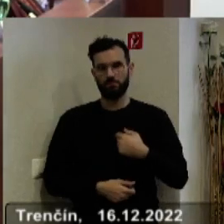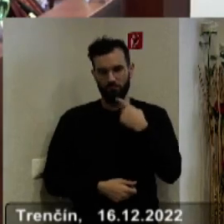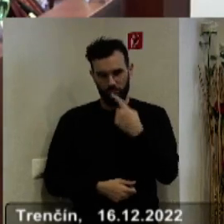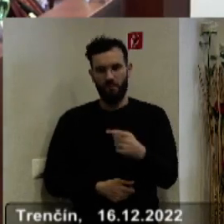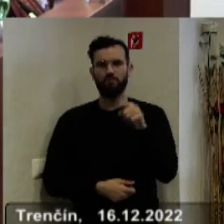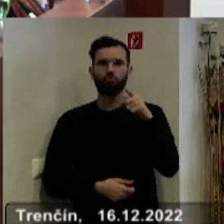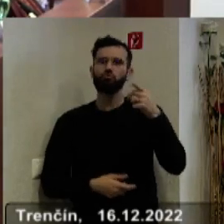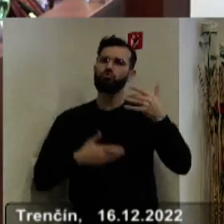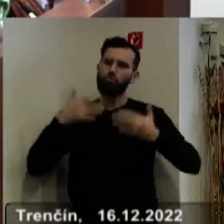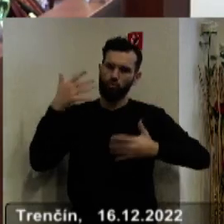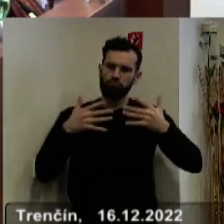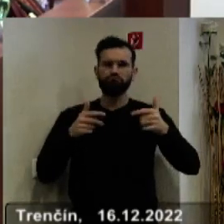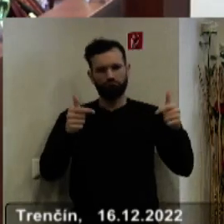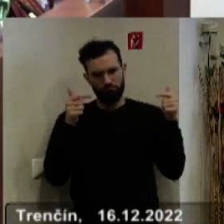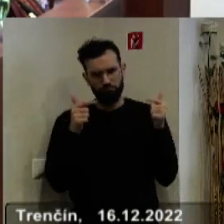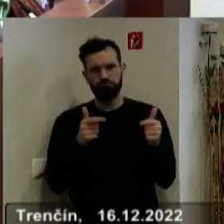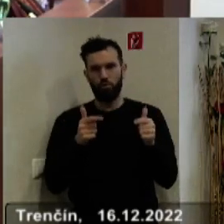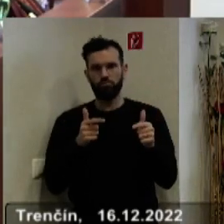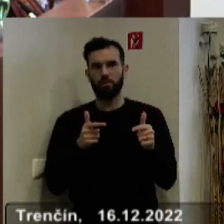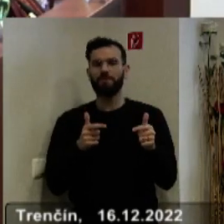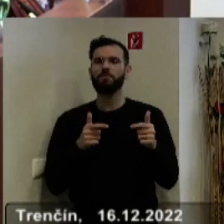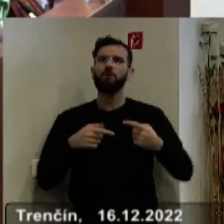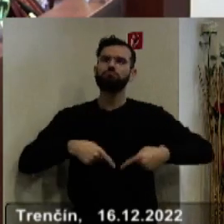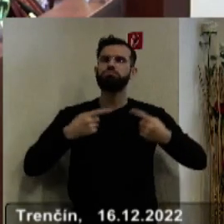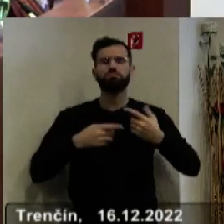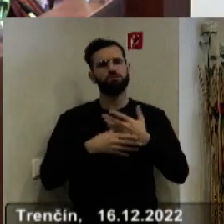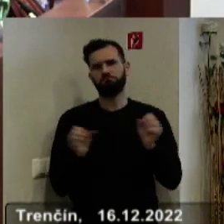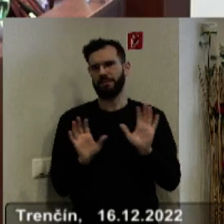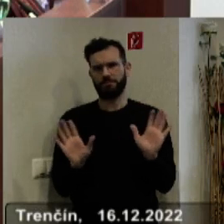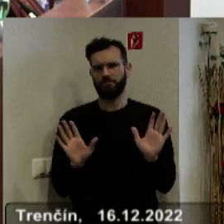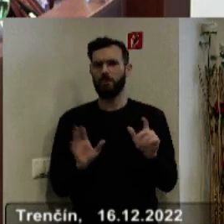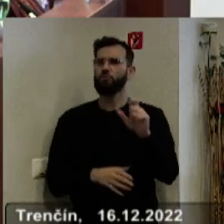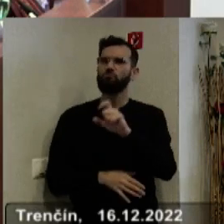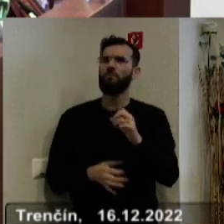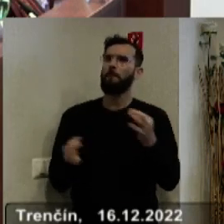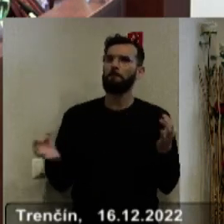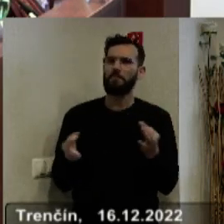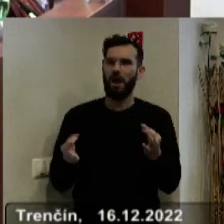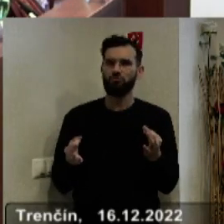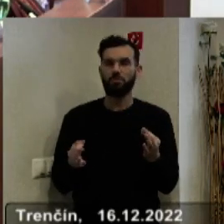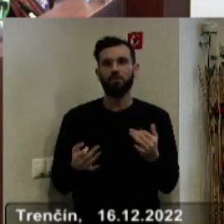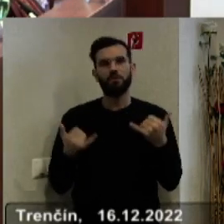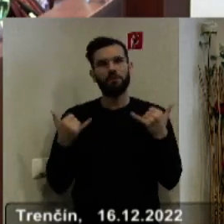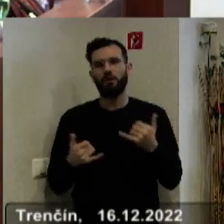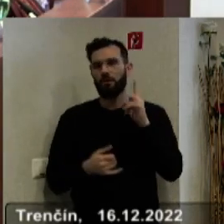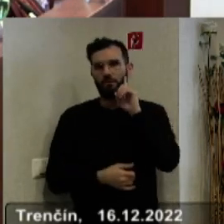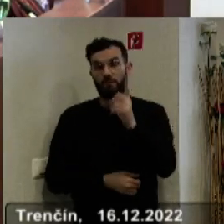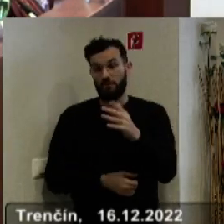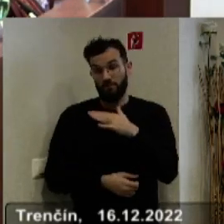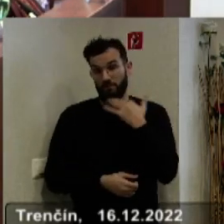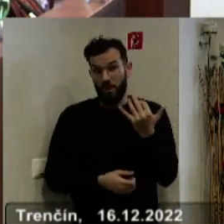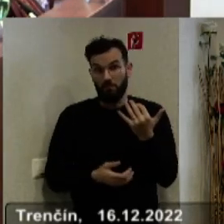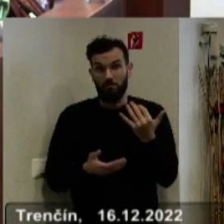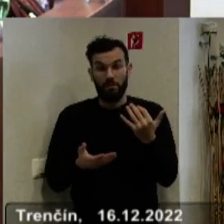tento rozpočet podporíme v tejto fáze bez výhrad a to z viacerých dôvodov jednak je veľmi komplikovaná a